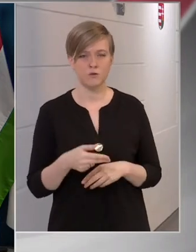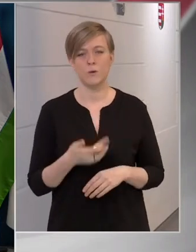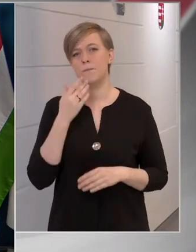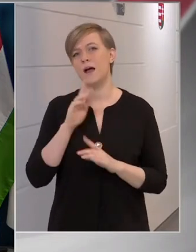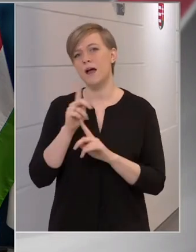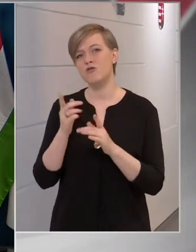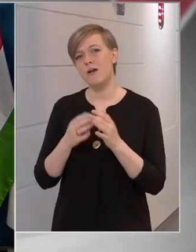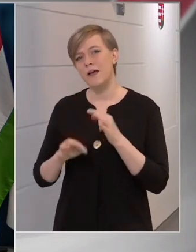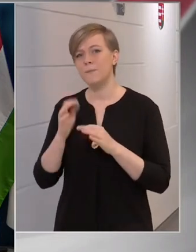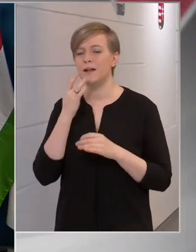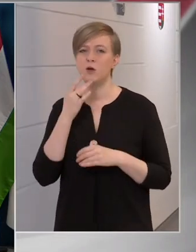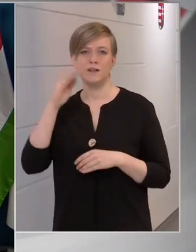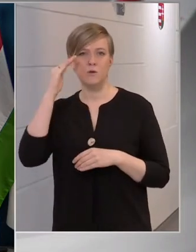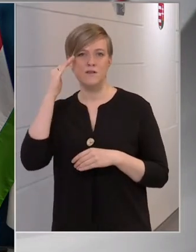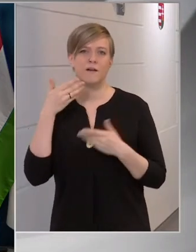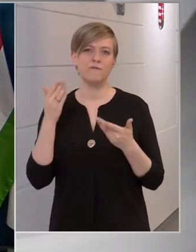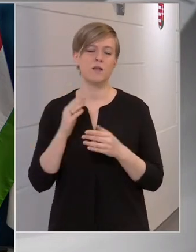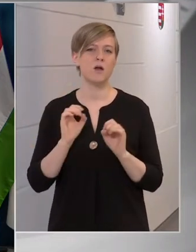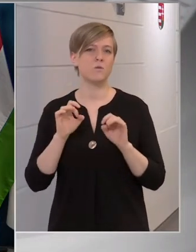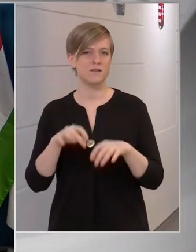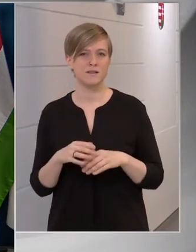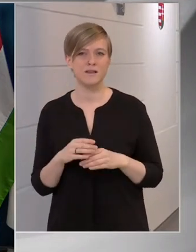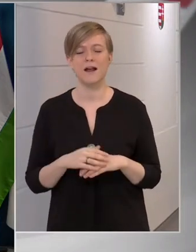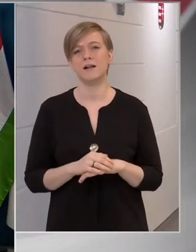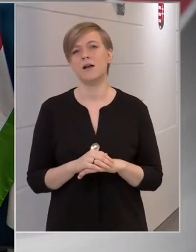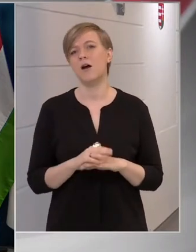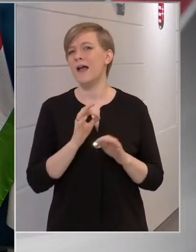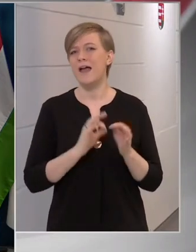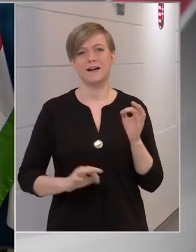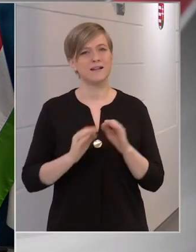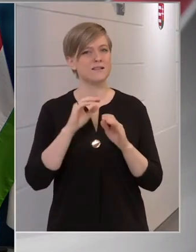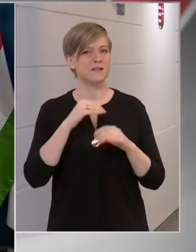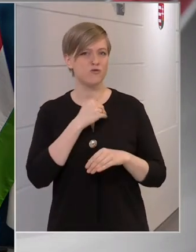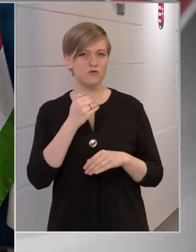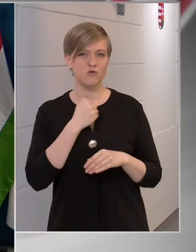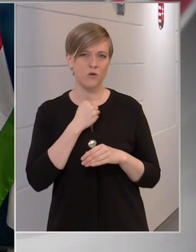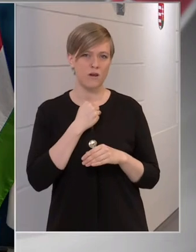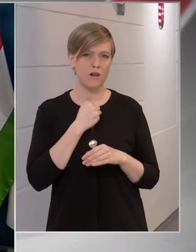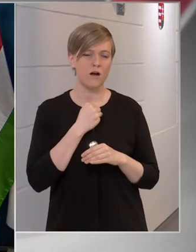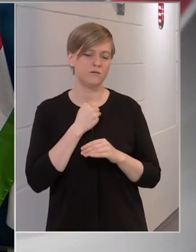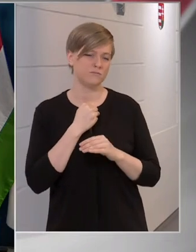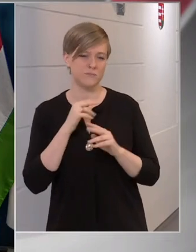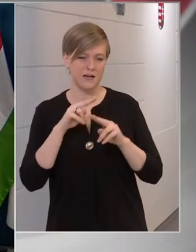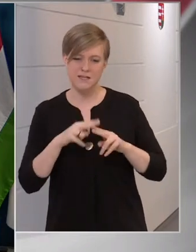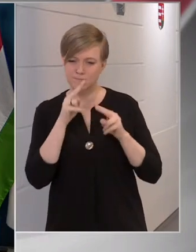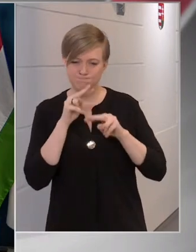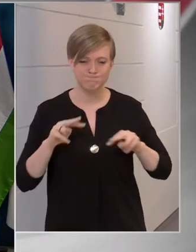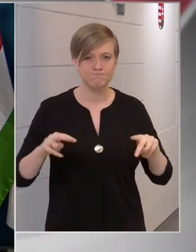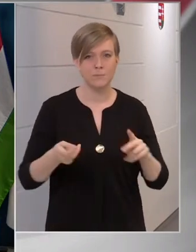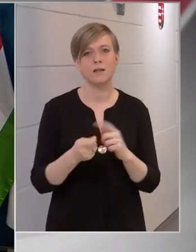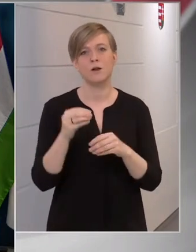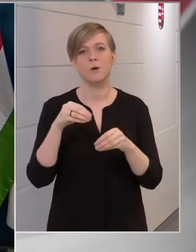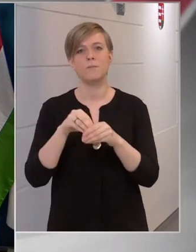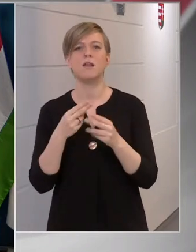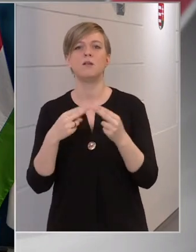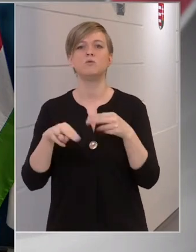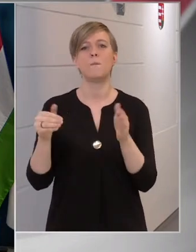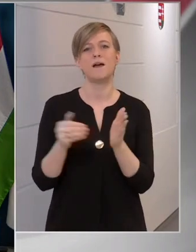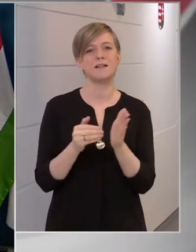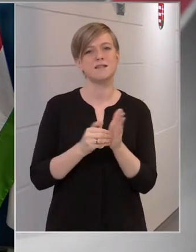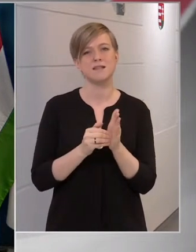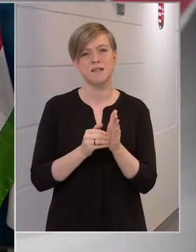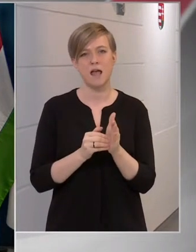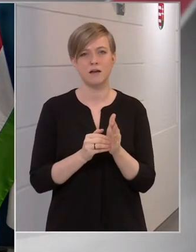például Írországban vagy Ausztráliában az egész iskola és gyermekvédelmi rendszert világították át, és találtak benne több ezer elkövetőt.